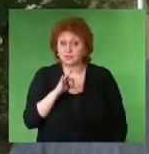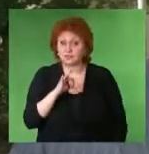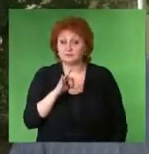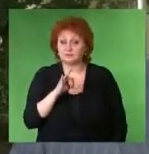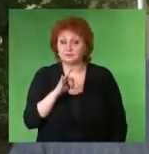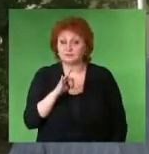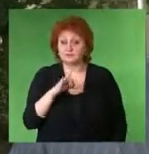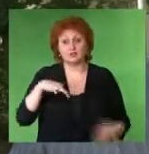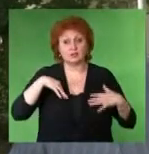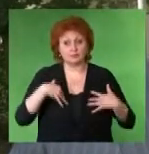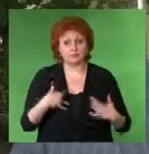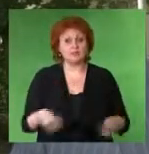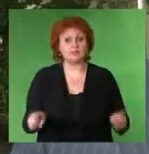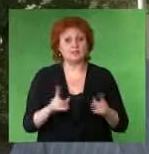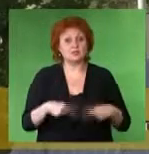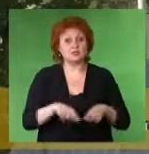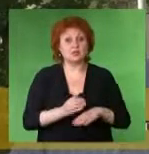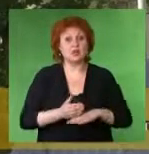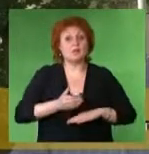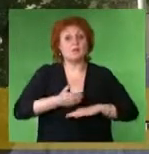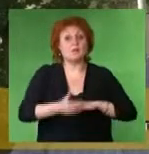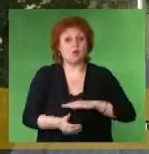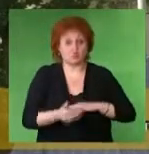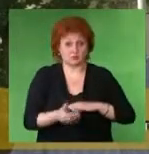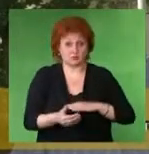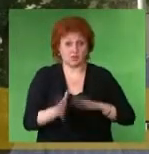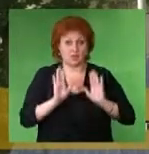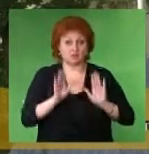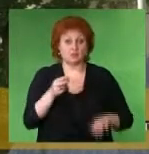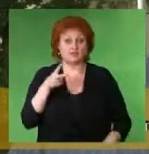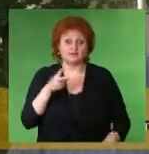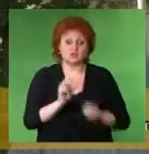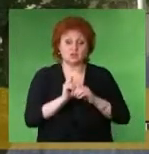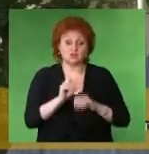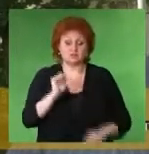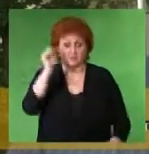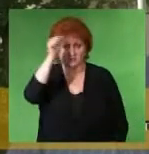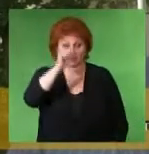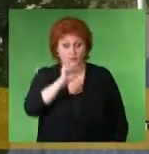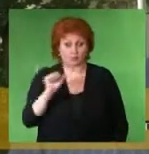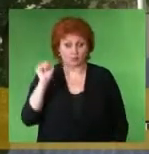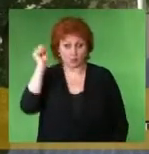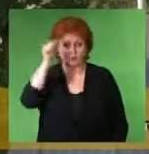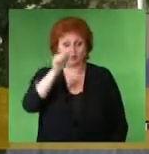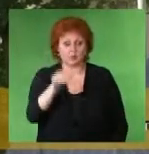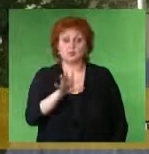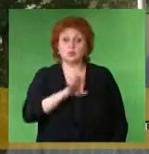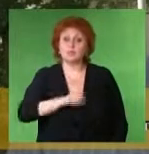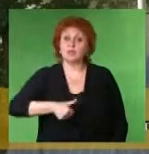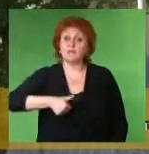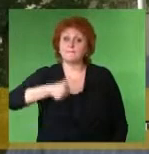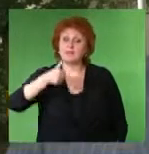конечно, печально, что так поздно, только в 2012 году, в прошлом году,